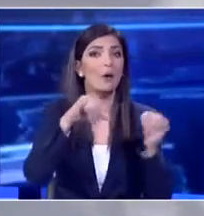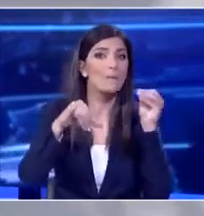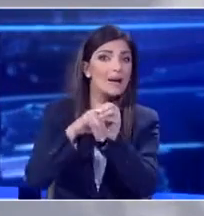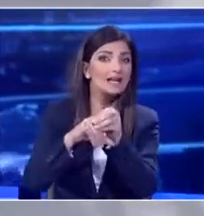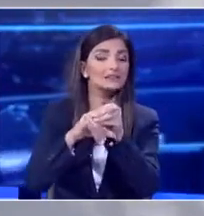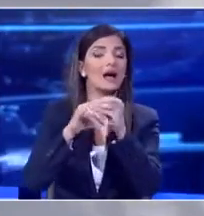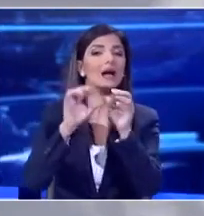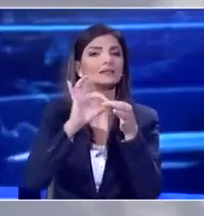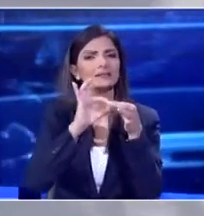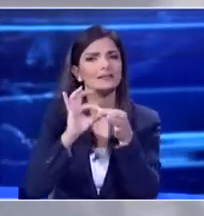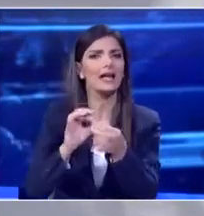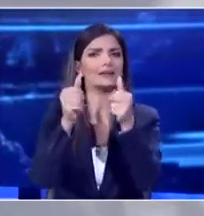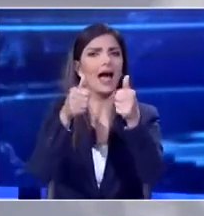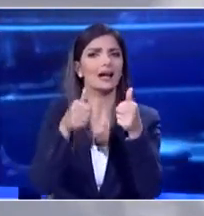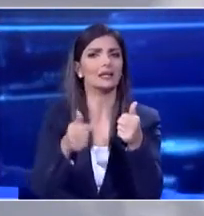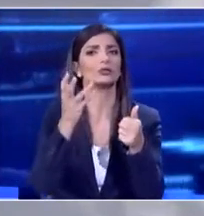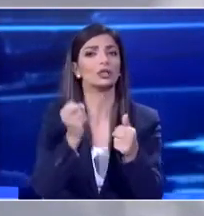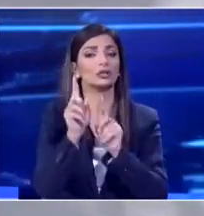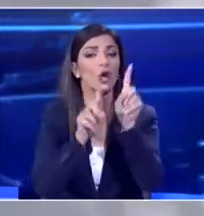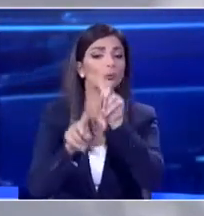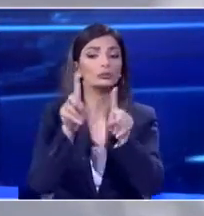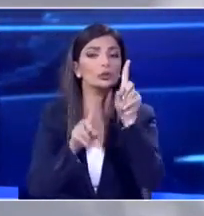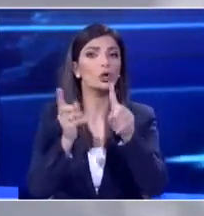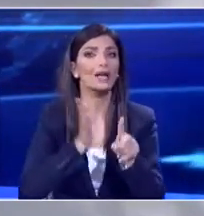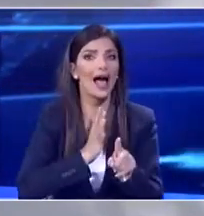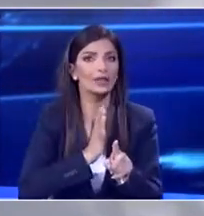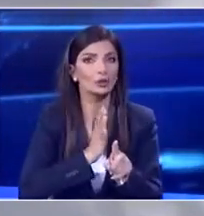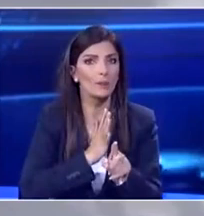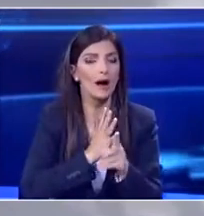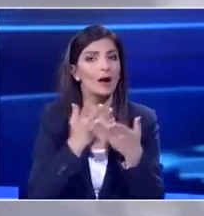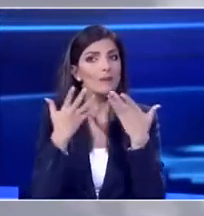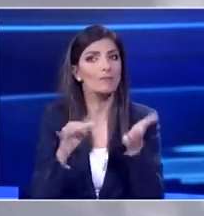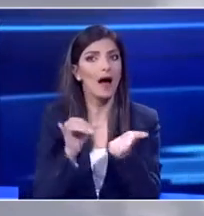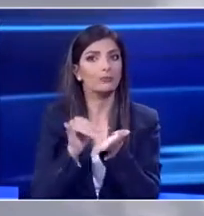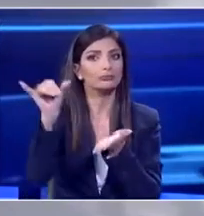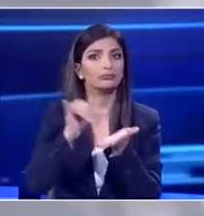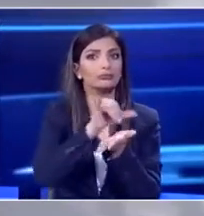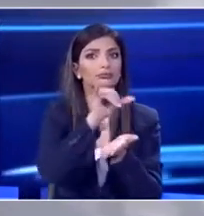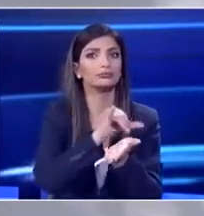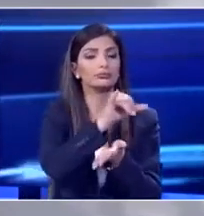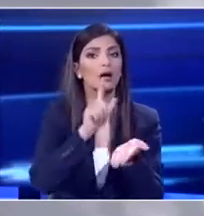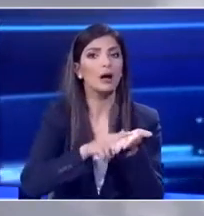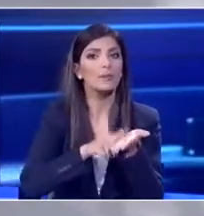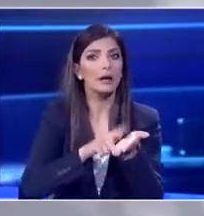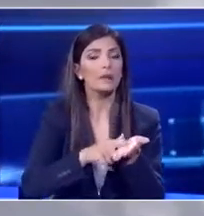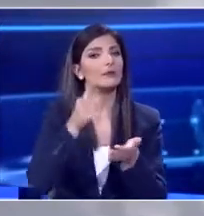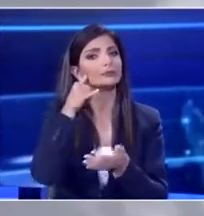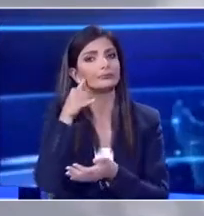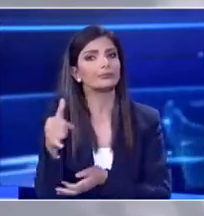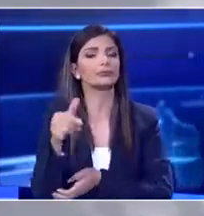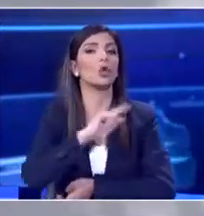υψηλουγεντήρου από χώρες που παρουσιάσαν περιστατικά τεστρευταίες δηλαδή να επικοινωνούν με το ιατρείο και το νοσοκομείο